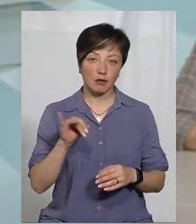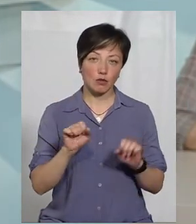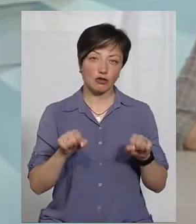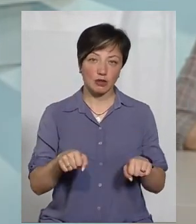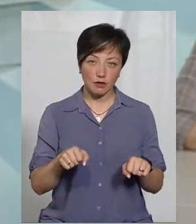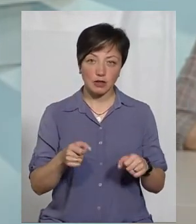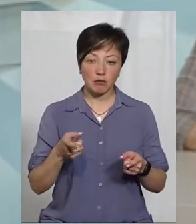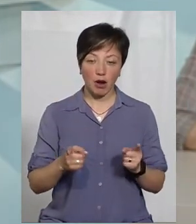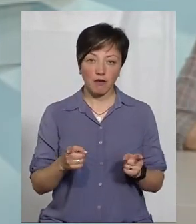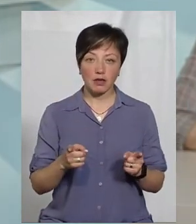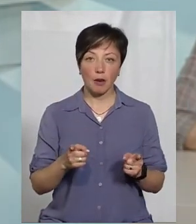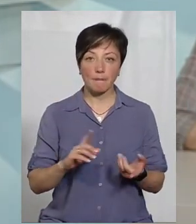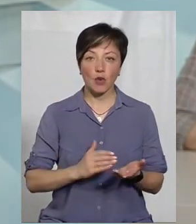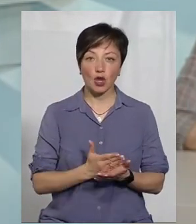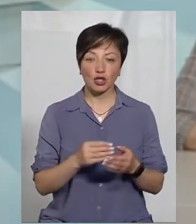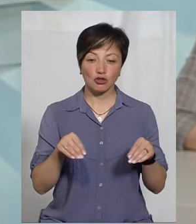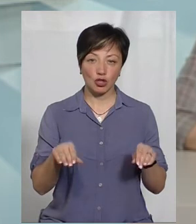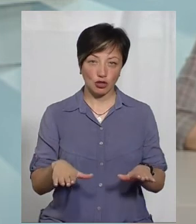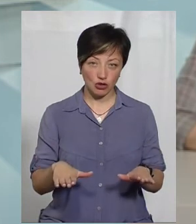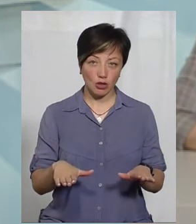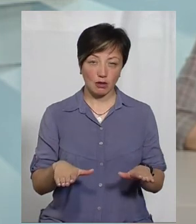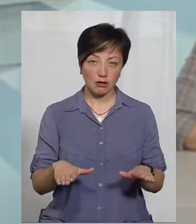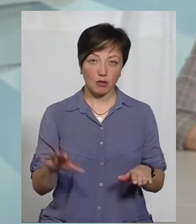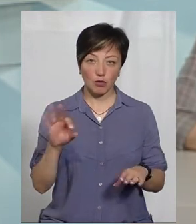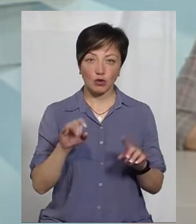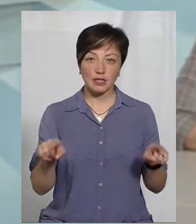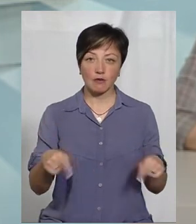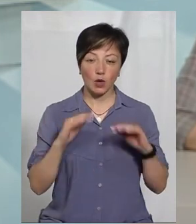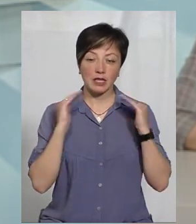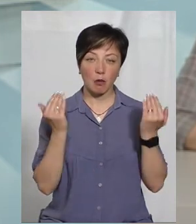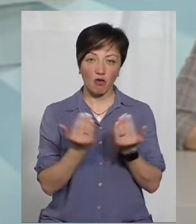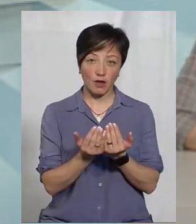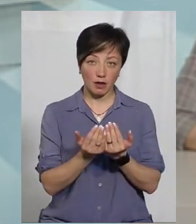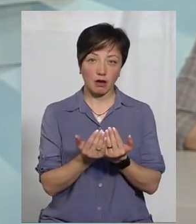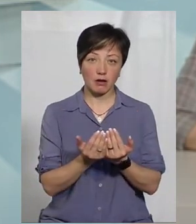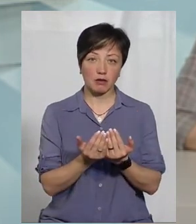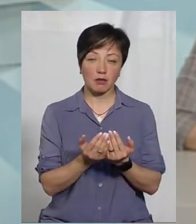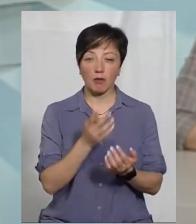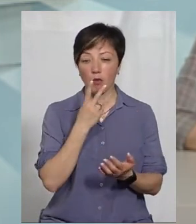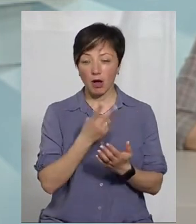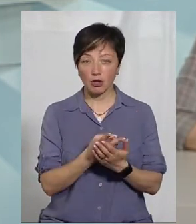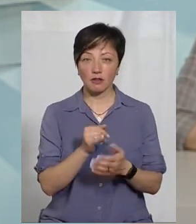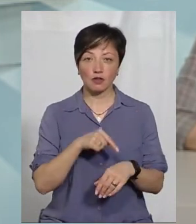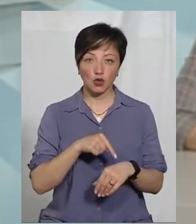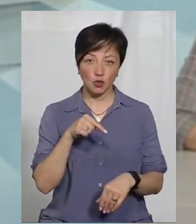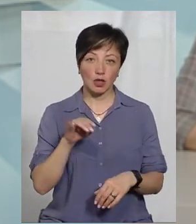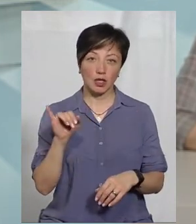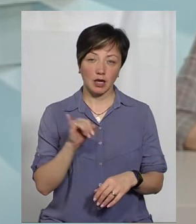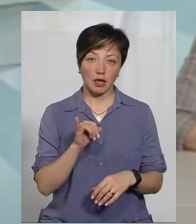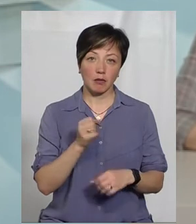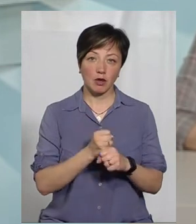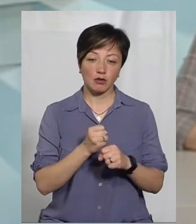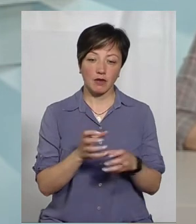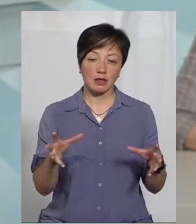можливо, справді, політичне рішення щодо створення заповідника, ми його побачили, відчули і